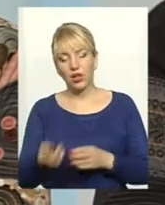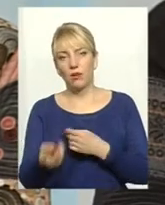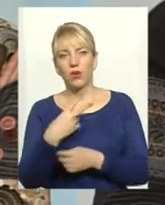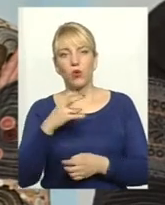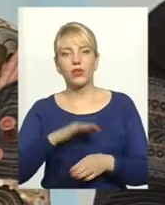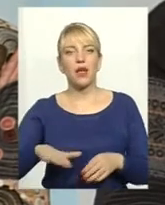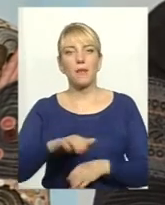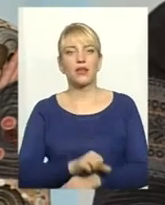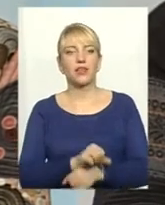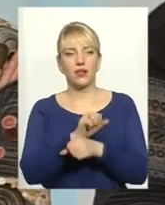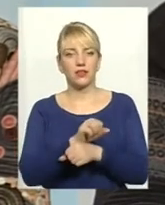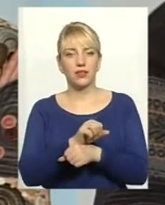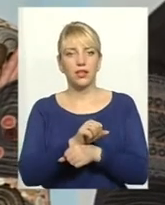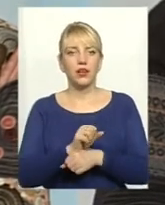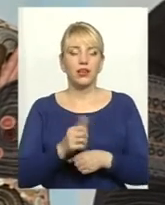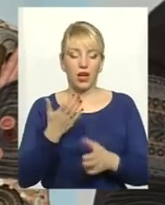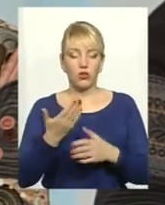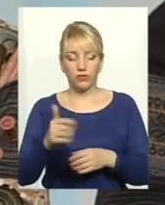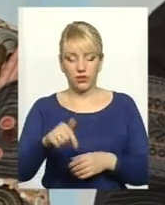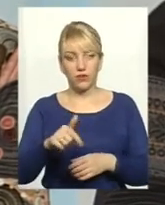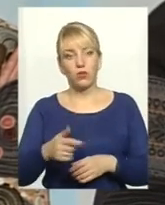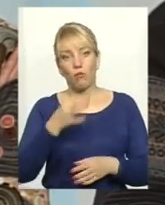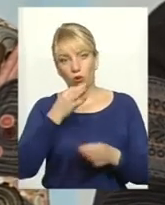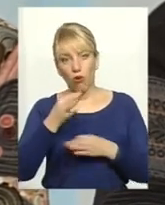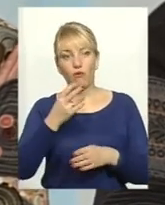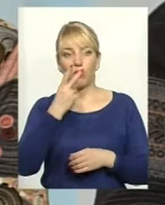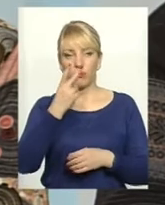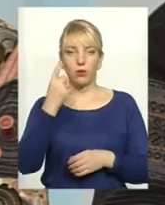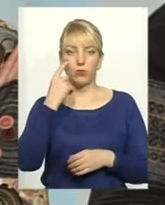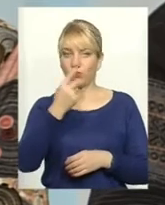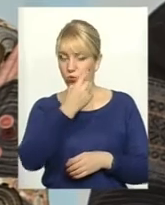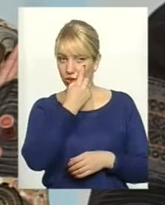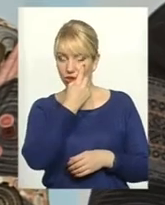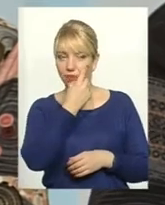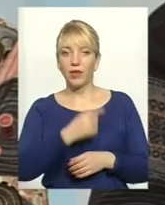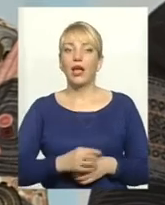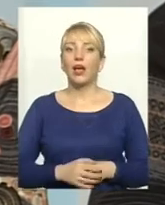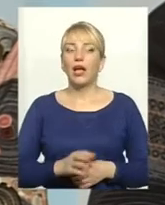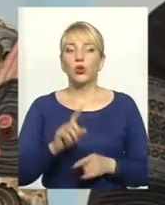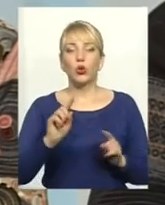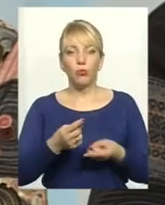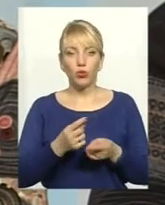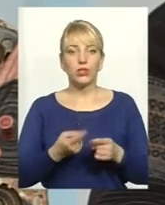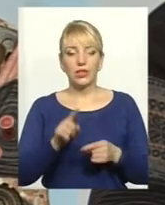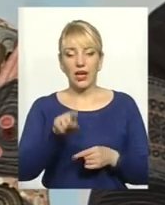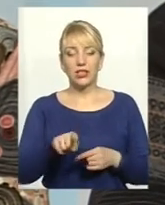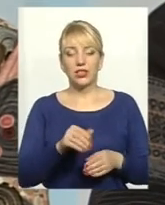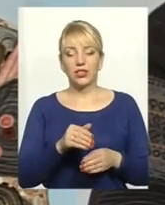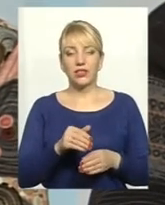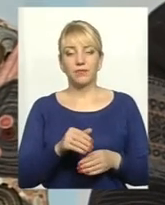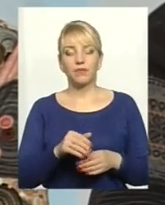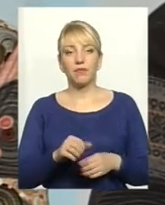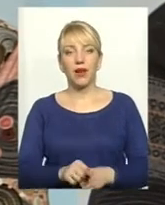на Майдан Хмельницький, якщо ви десь звідси, поговоримо, подивимося один одному вічі. Тому та частина Майданів,